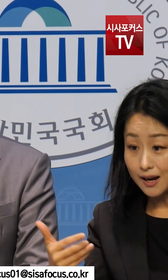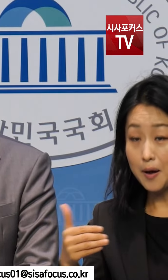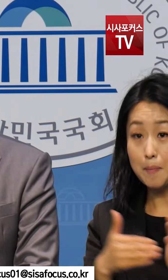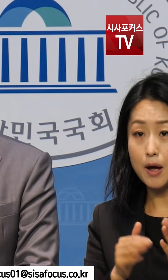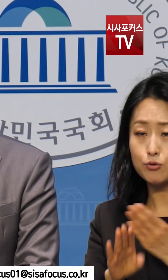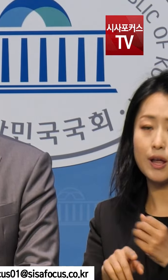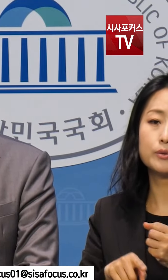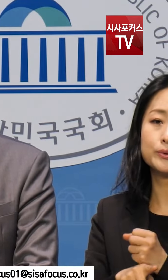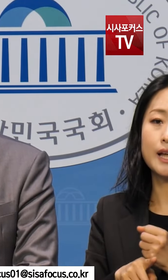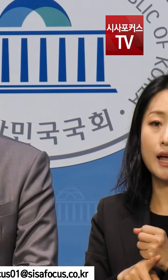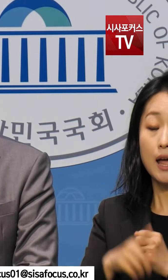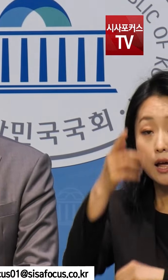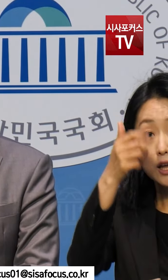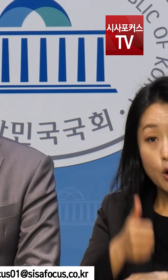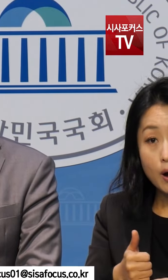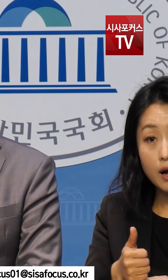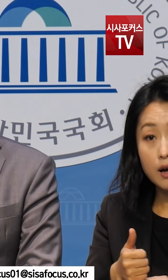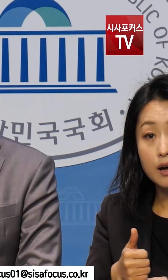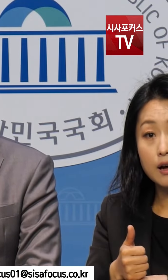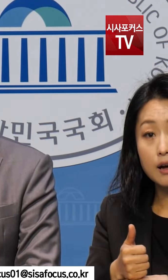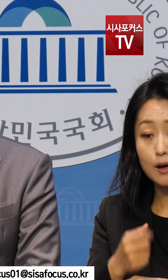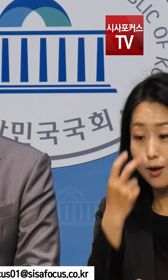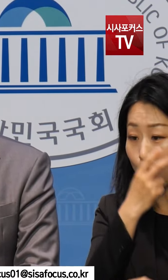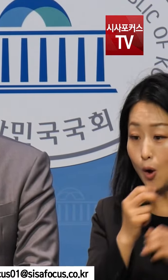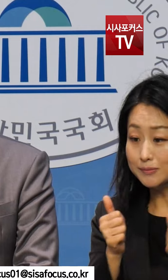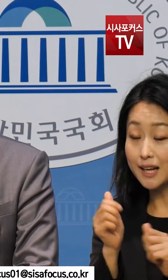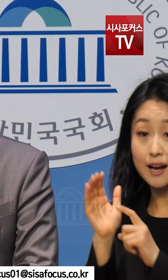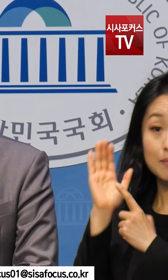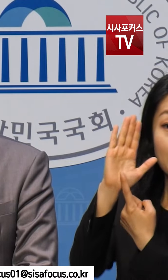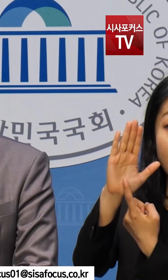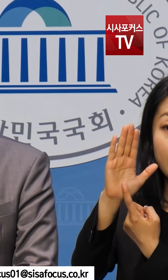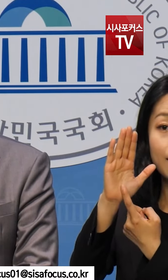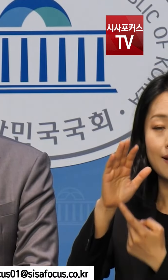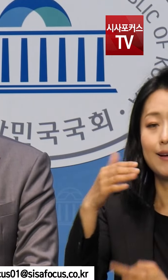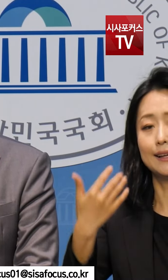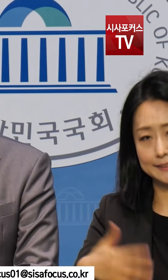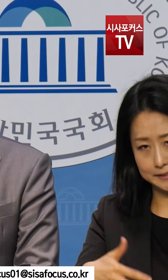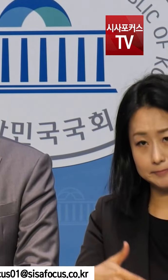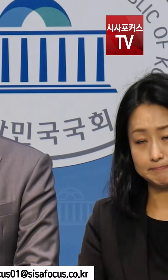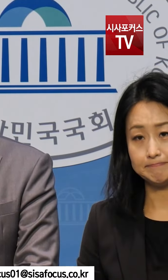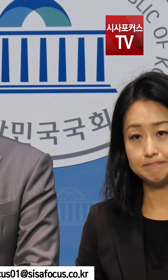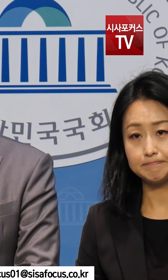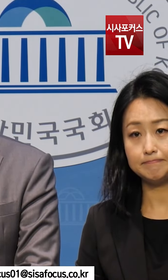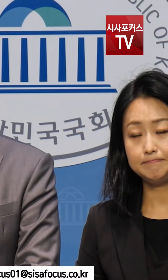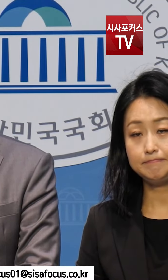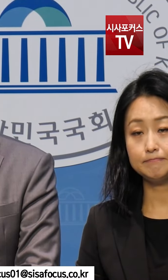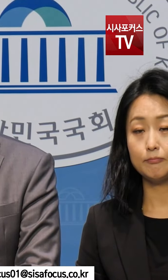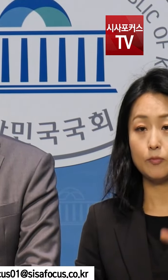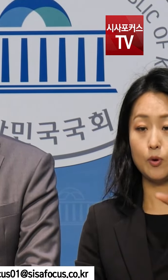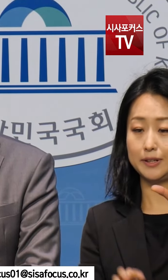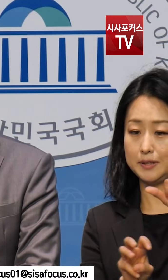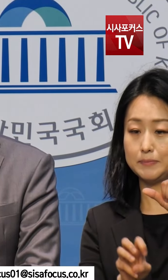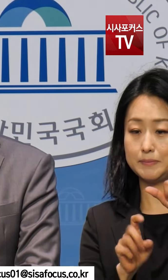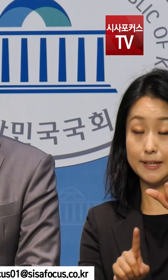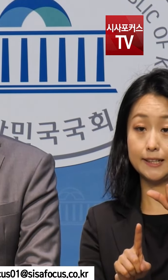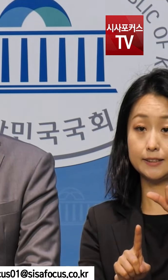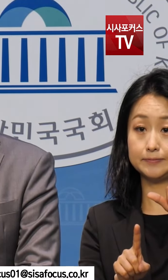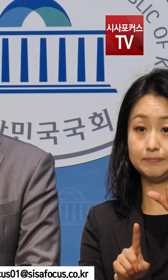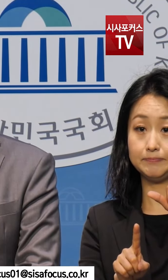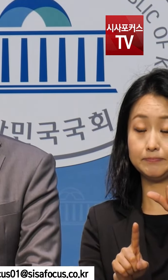결과에 대해 검찰은 제대로 된 공식 브리핑조차 없습니다. 지난 5월 31일